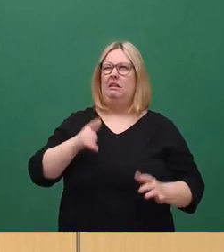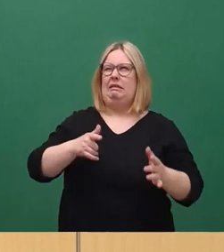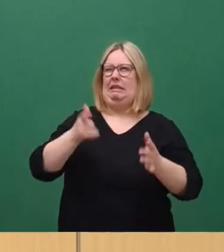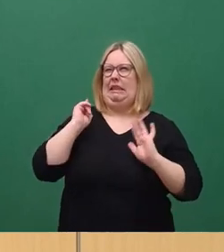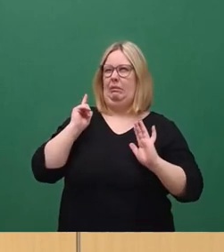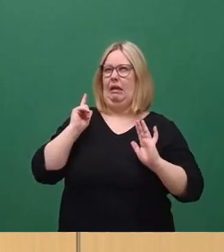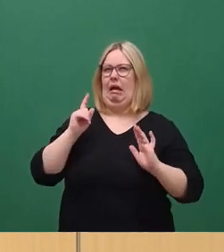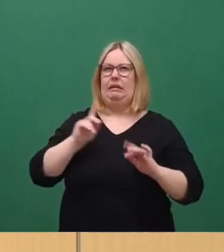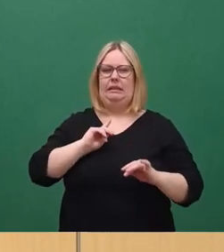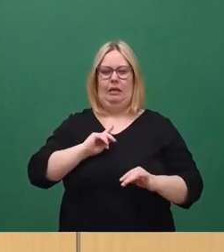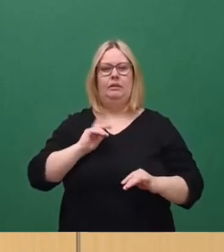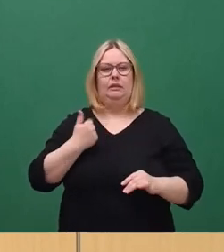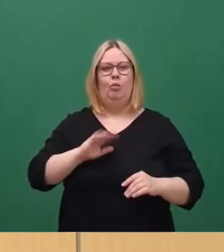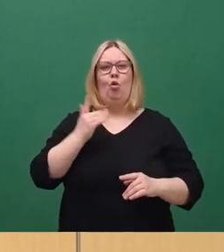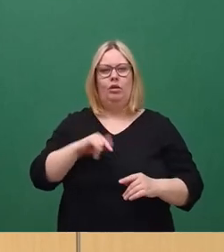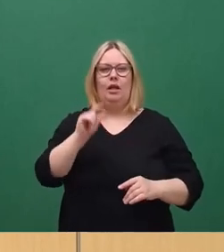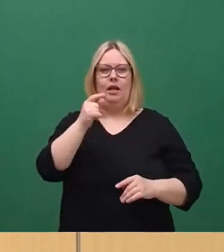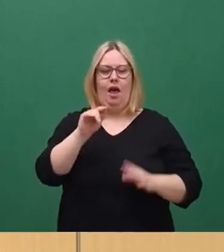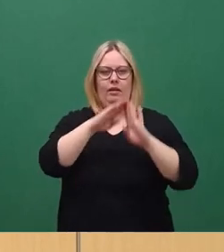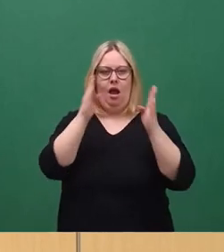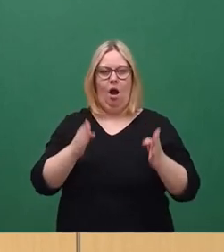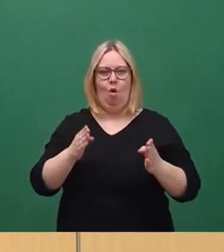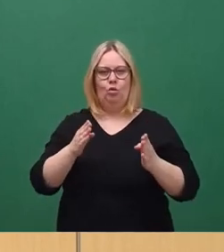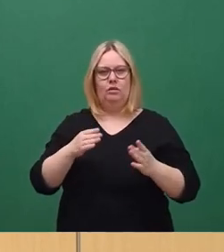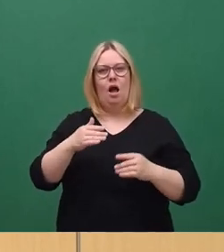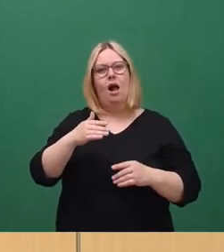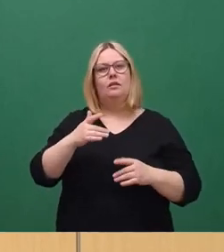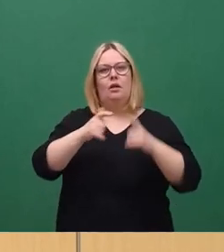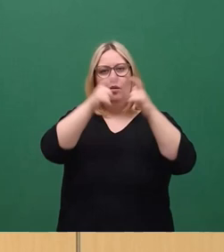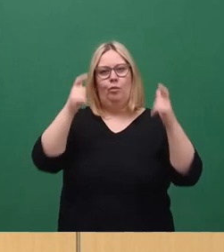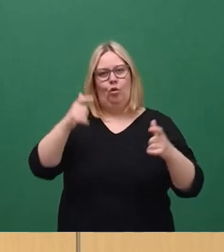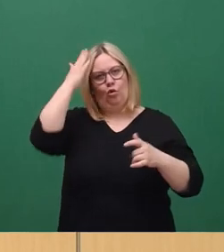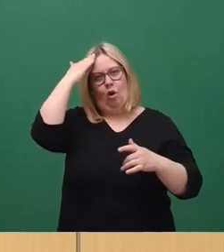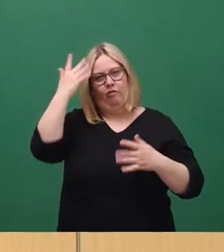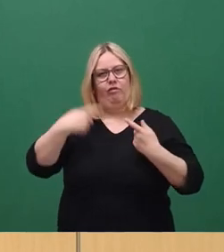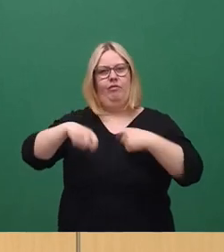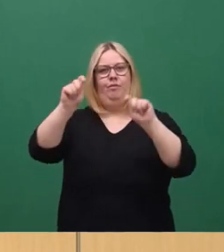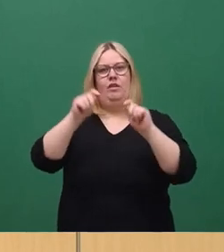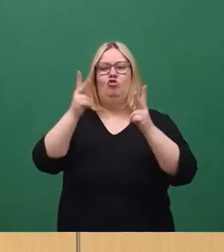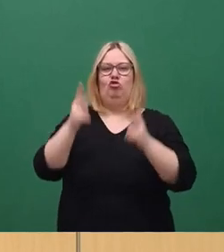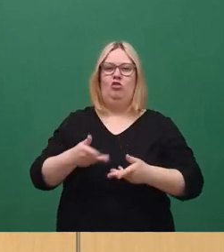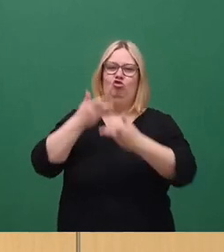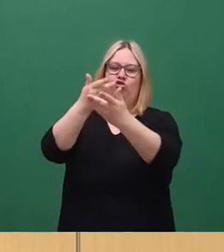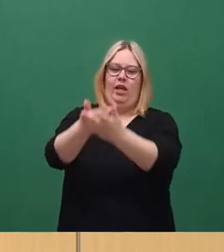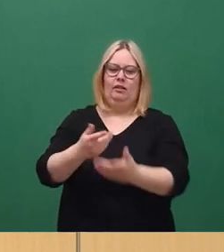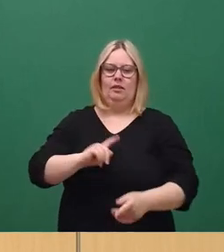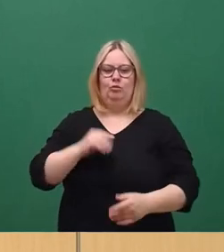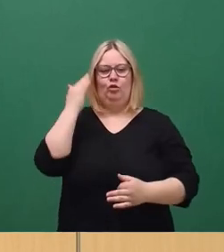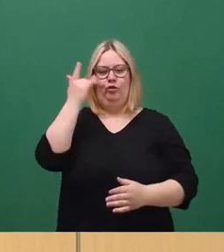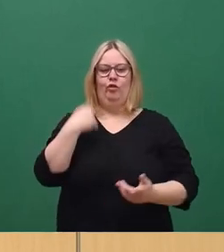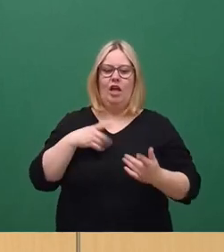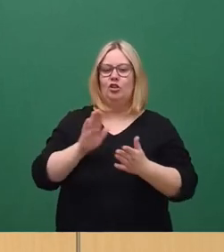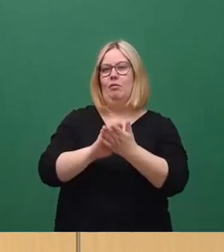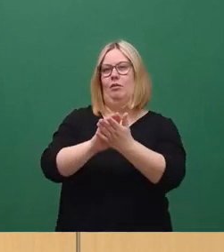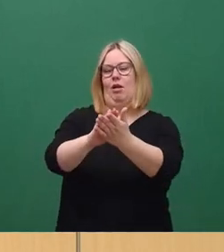breitschlagen lassen, da dieses kleine Haus als Brückenkopf wieder zu errichten, dann später der Stadt zu schenken. Das habe ich immer noch irgendwie das Gefühl, das könnte irgendwann werden.